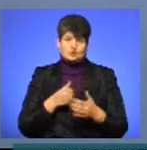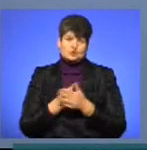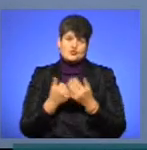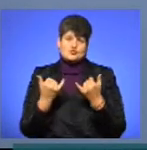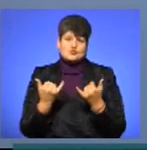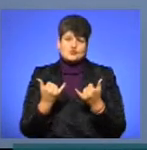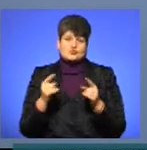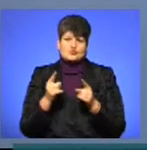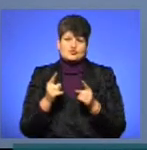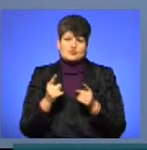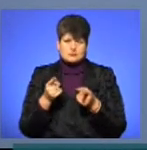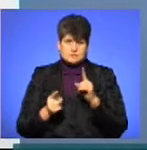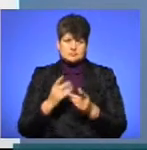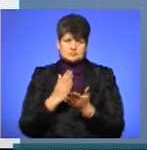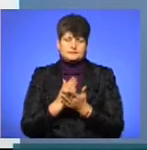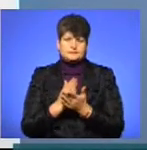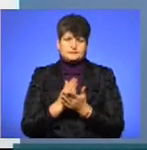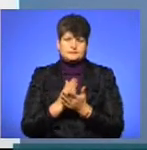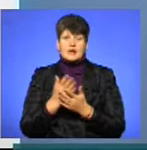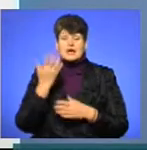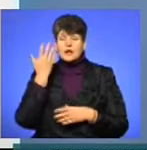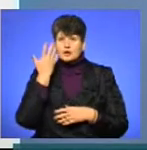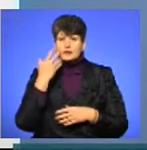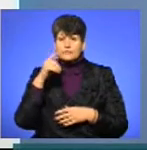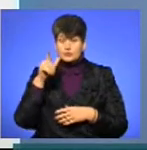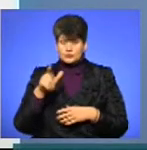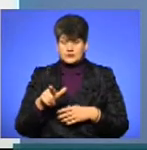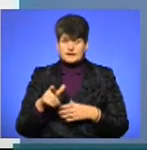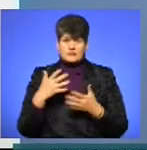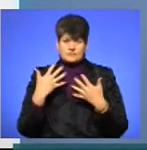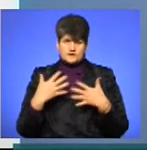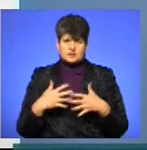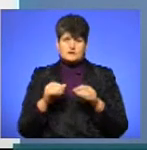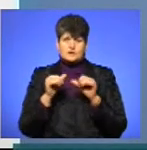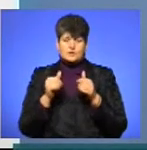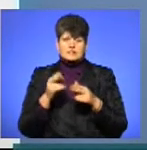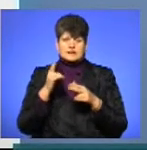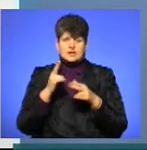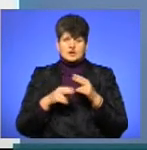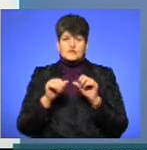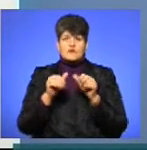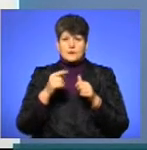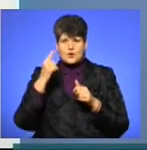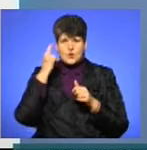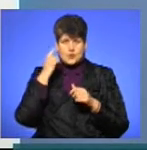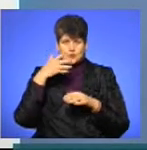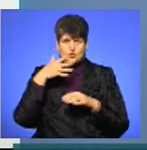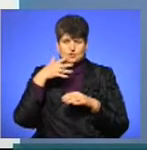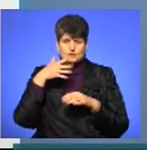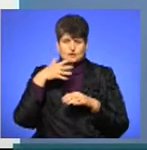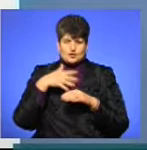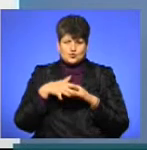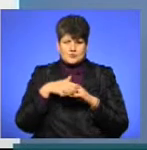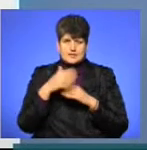сьогоднішньої реальності. І коли б людина вже сформувалася, чи закінчується формування розумного ставлення до